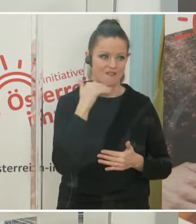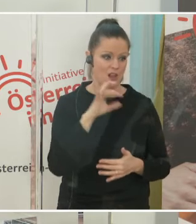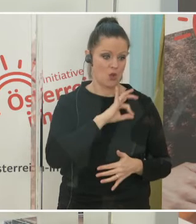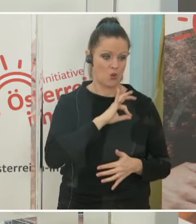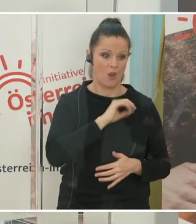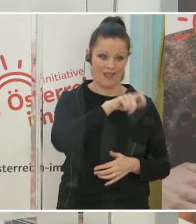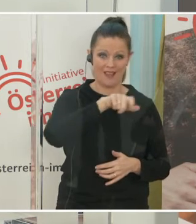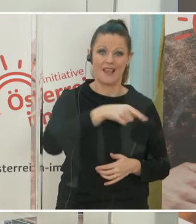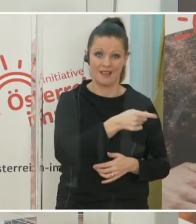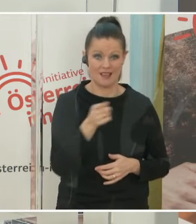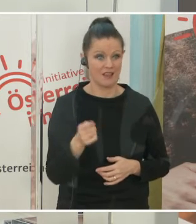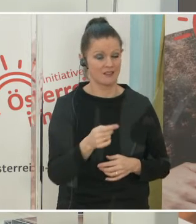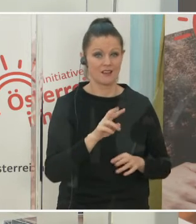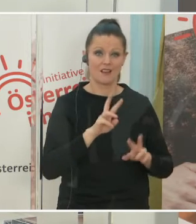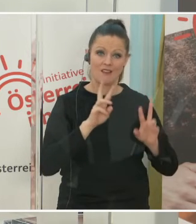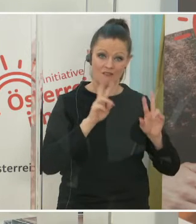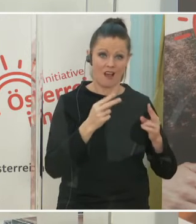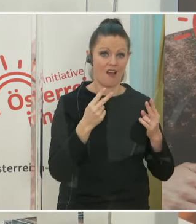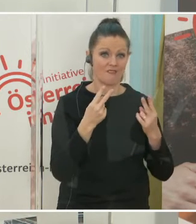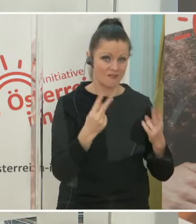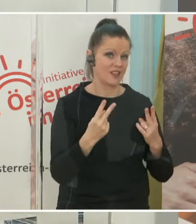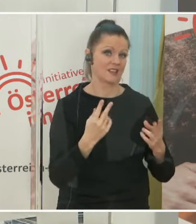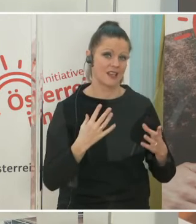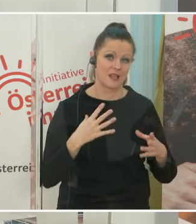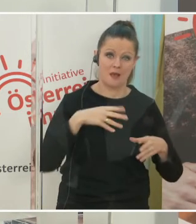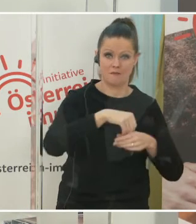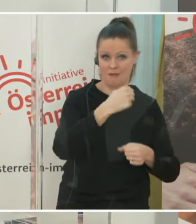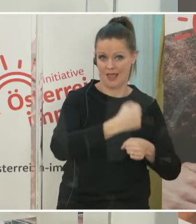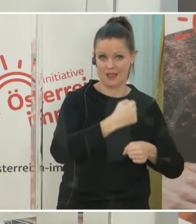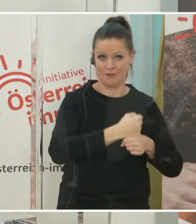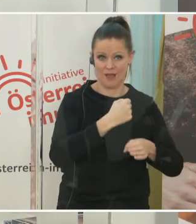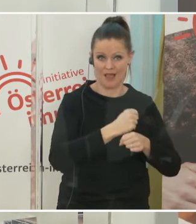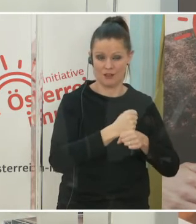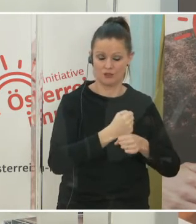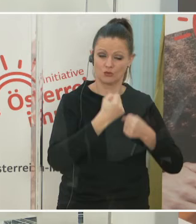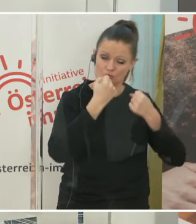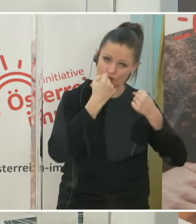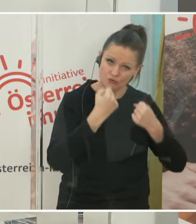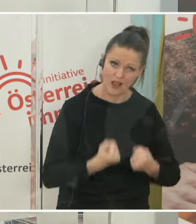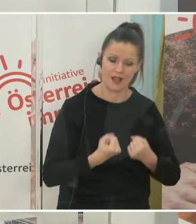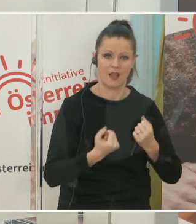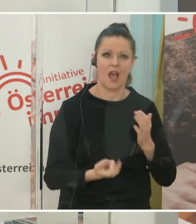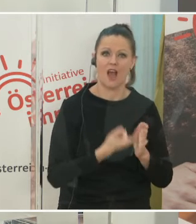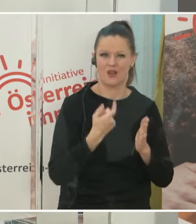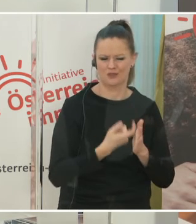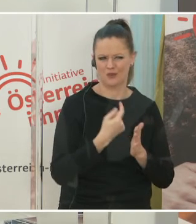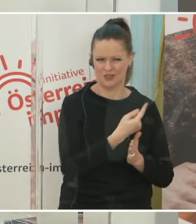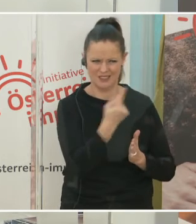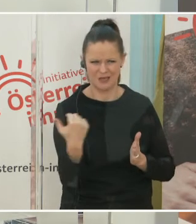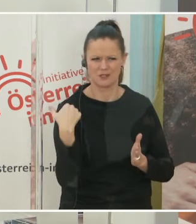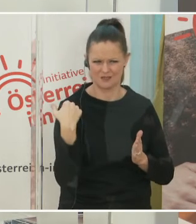die einen wesentlichen Beitrag hier zur Bewältigung dieser schweren Herausforderung geleistet haben, wahrscheinlich kennengelernt haben,